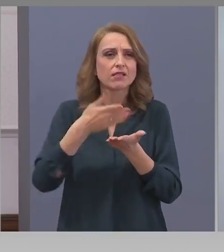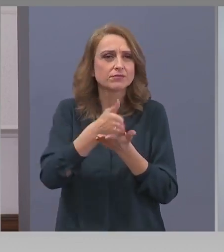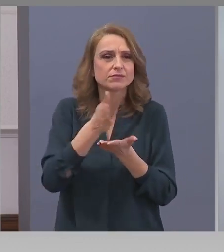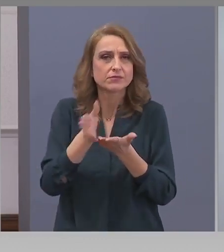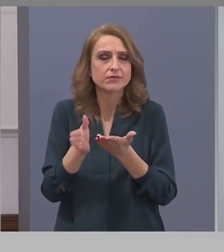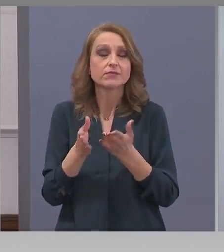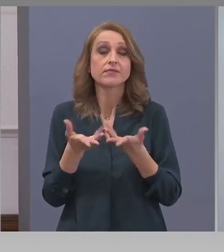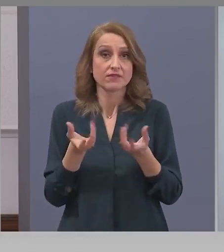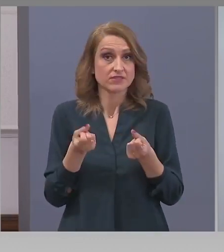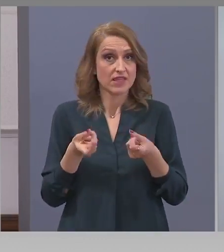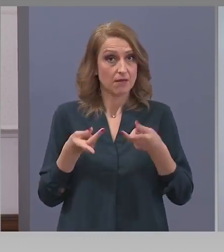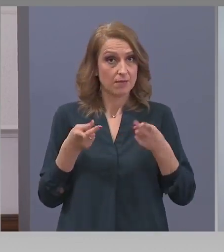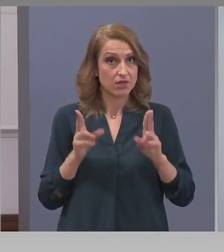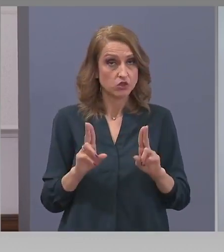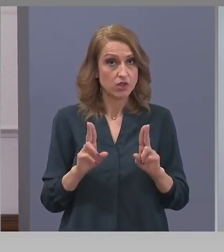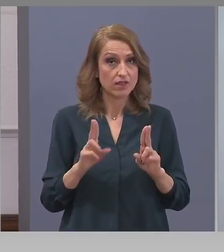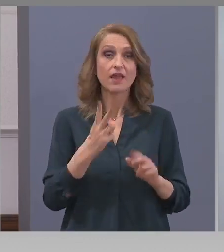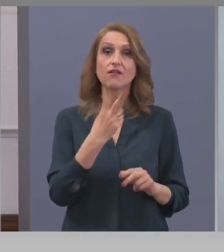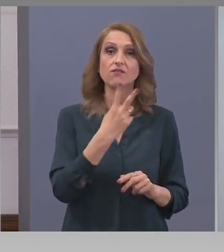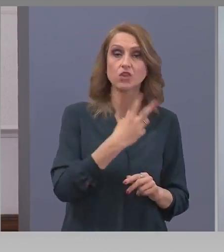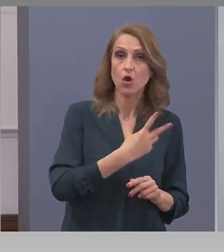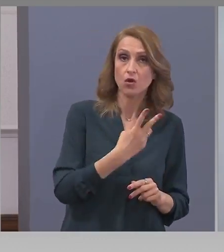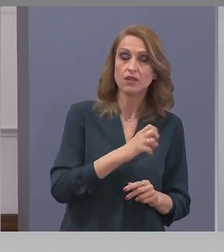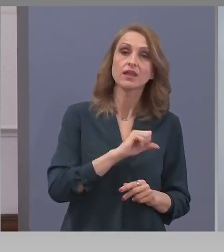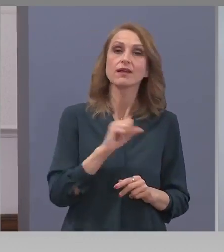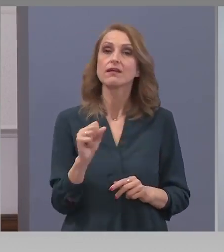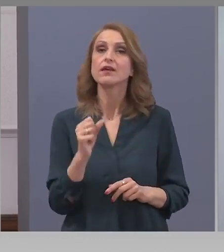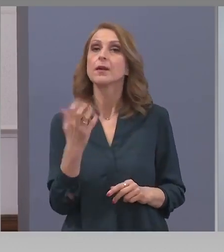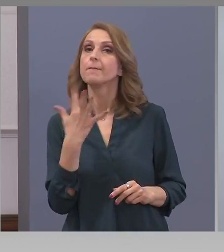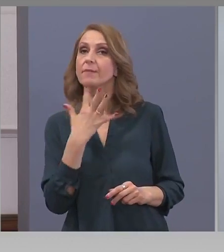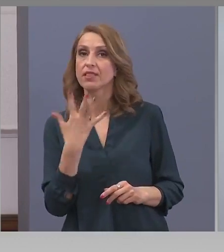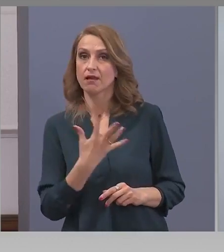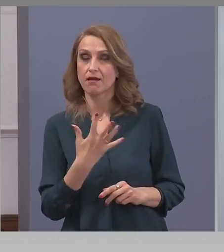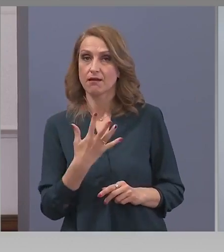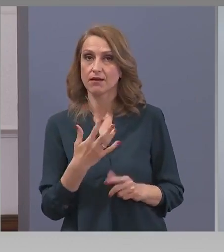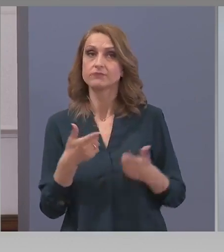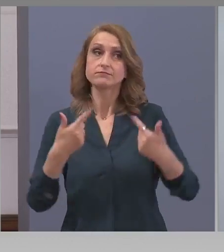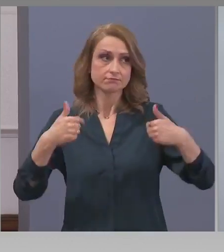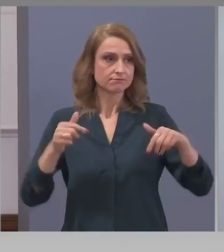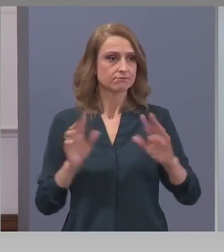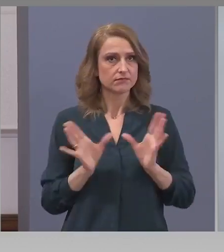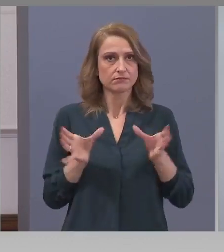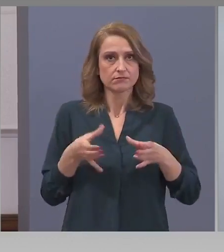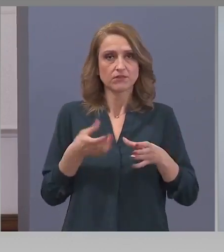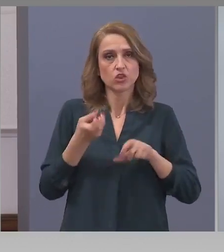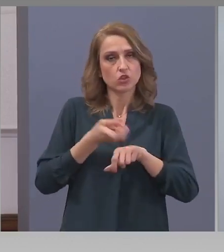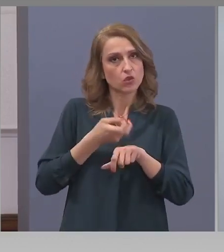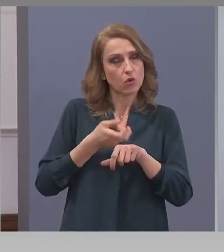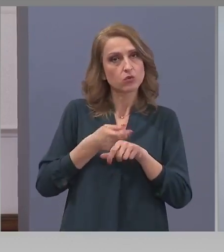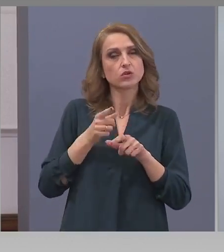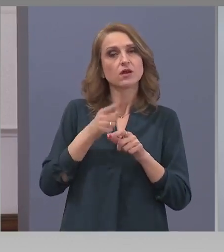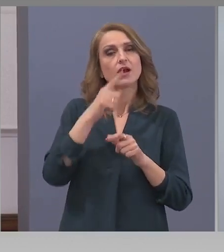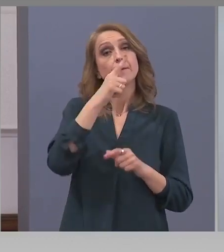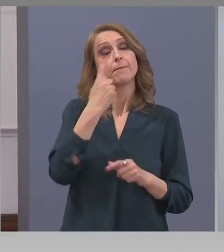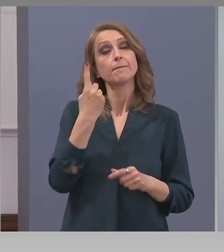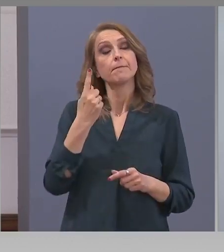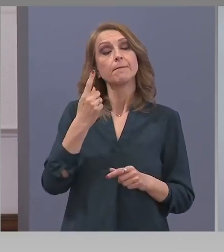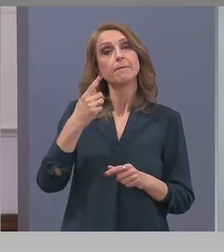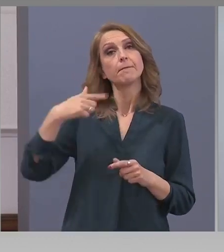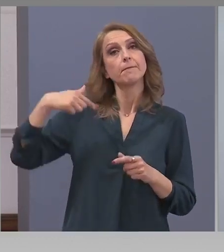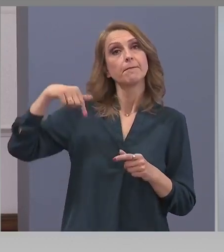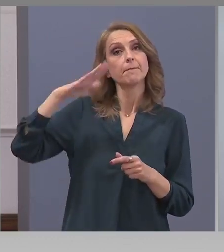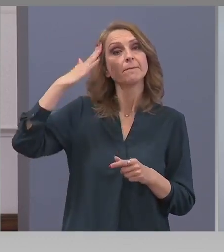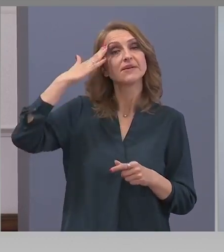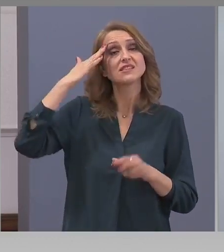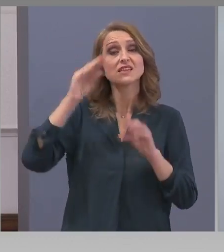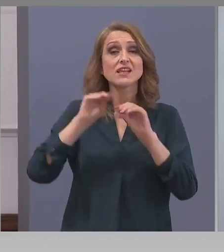Взехме решение. Вторник и петък ще се информирате от прес-центъра на Министерския съвет. Не